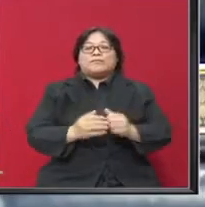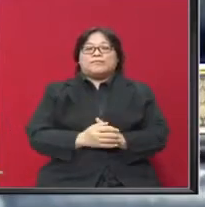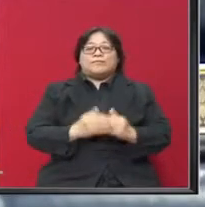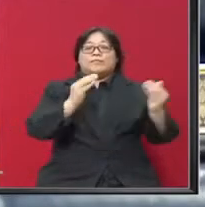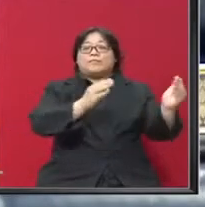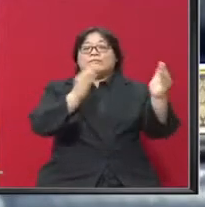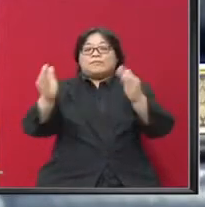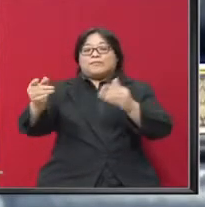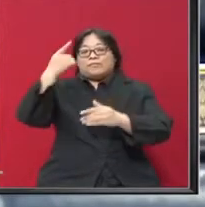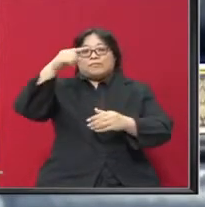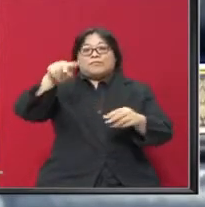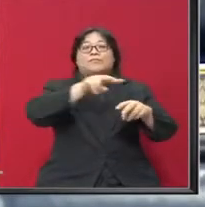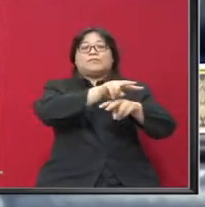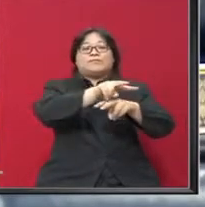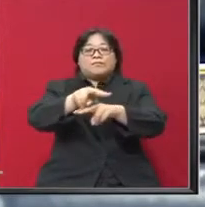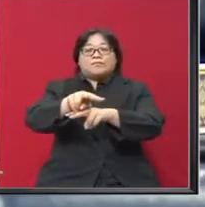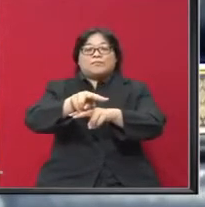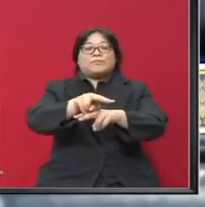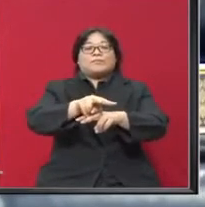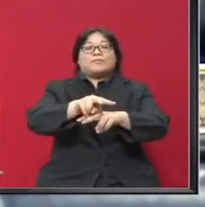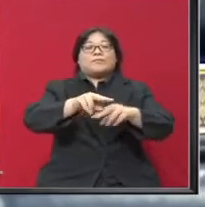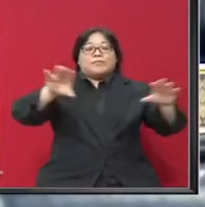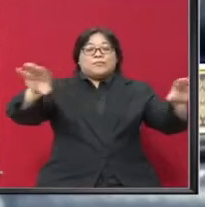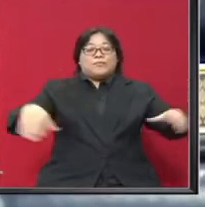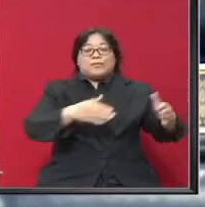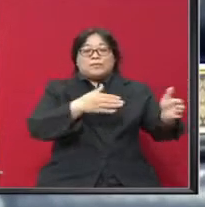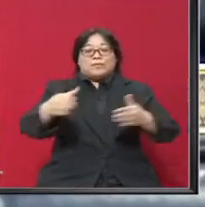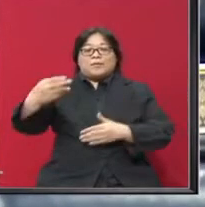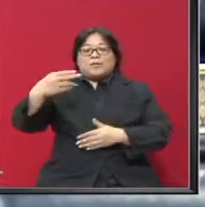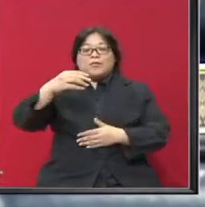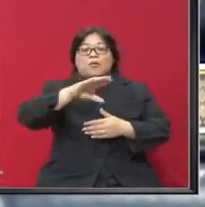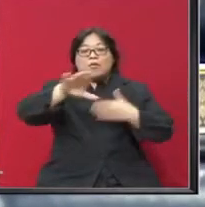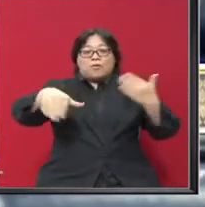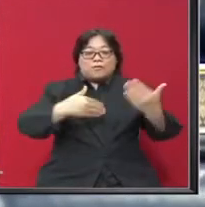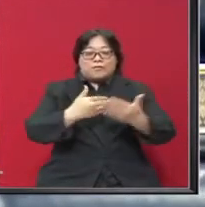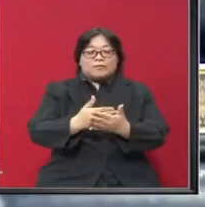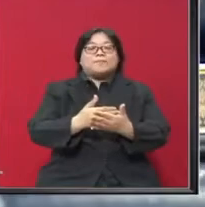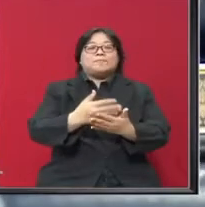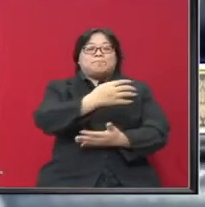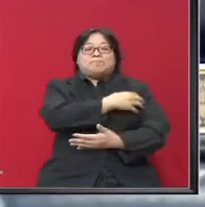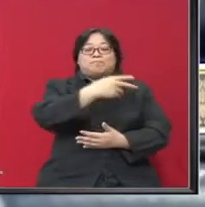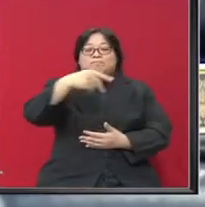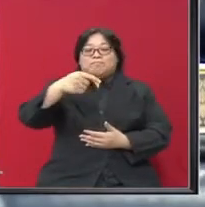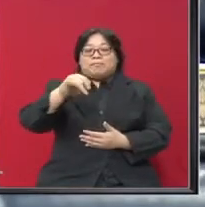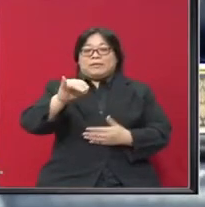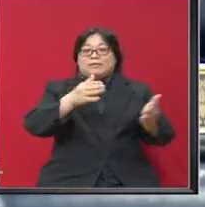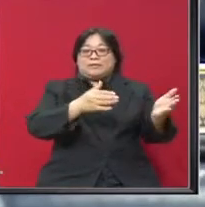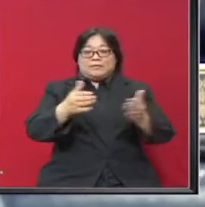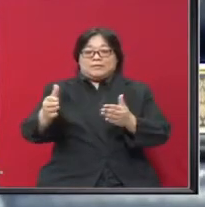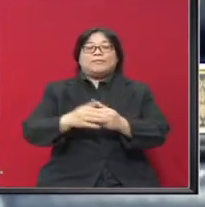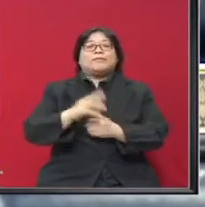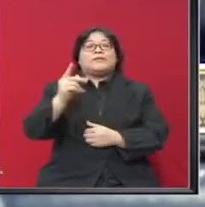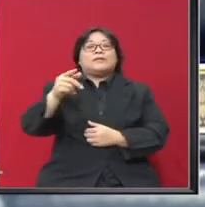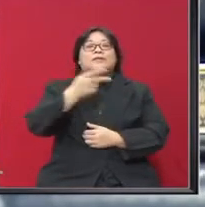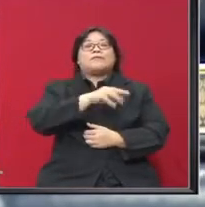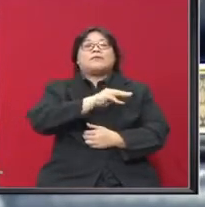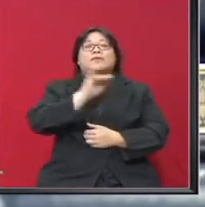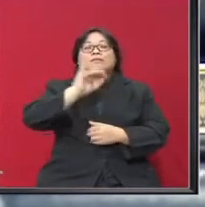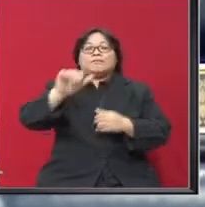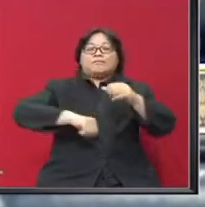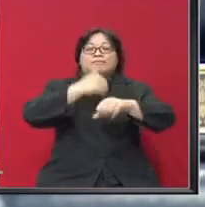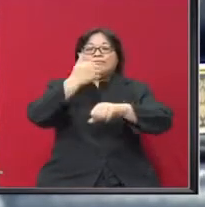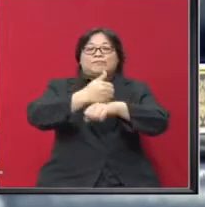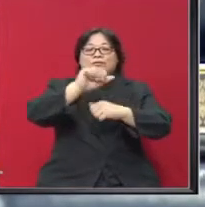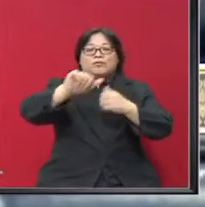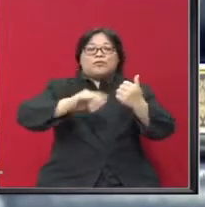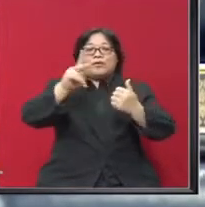itu, bagi memantau pelaksanaan pelan holistik penguatkuasaan parti yang dilancarkan Kementerian turut menubuhkan Jabatan